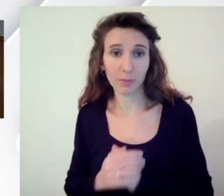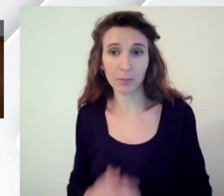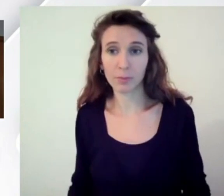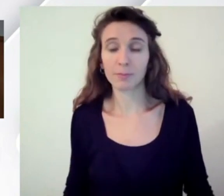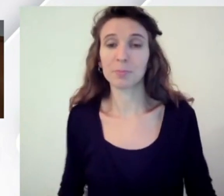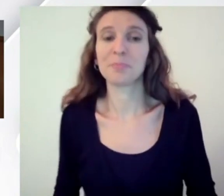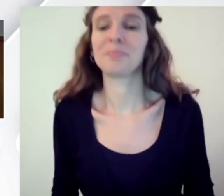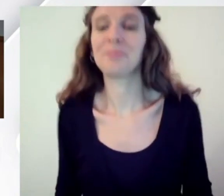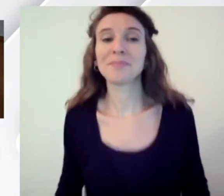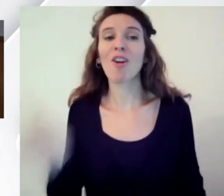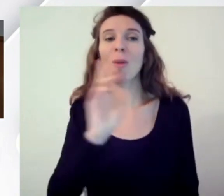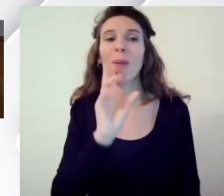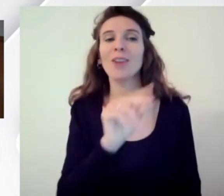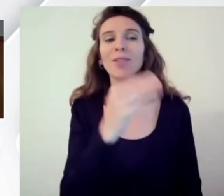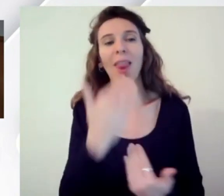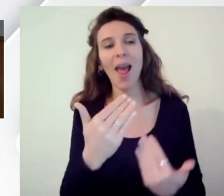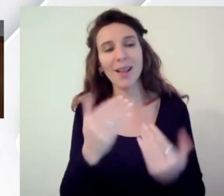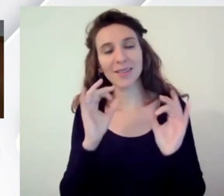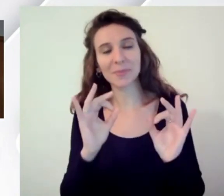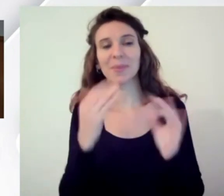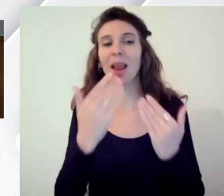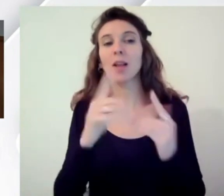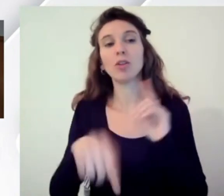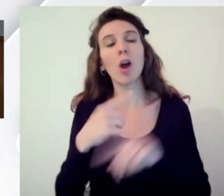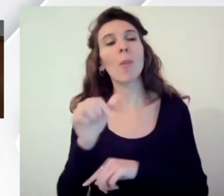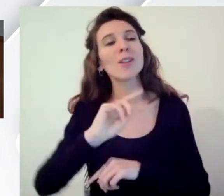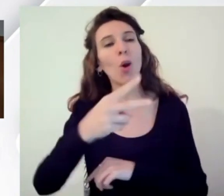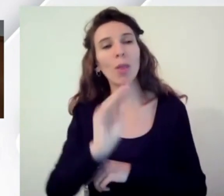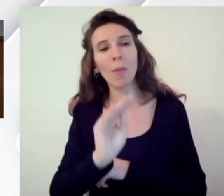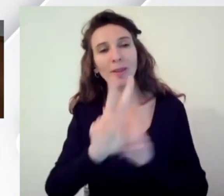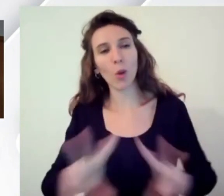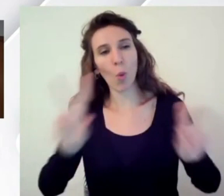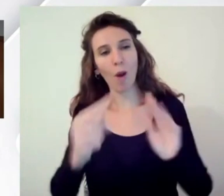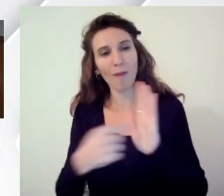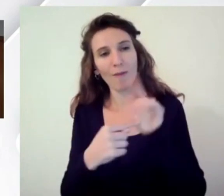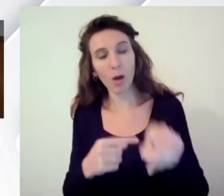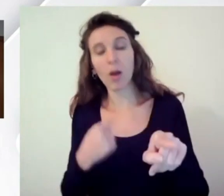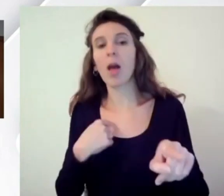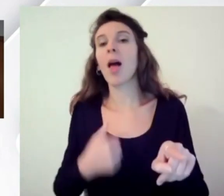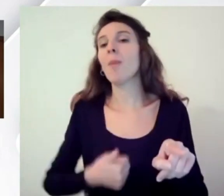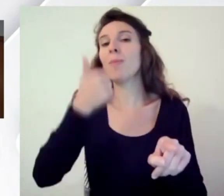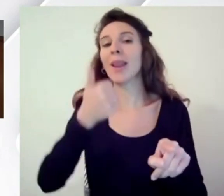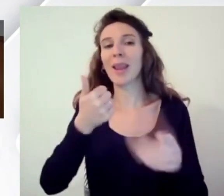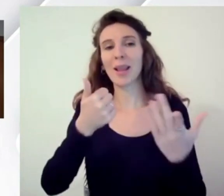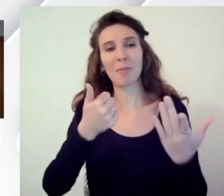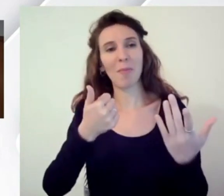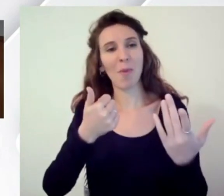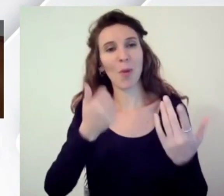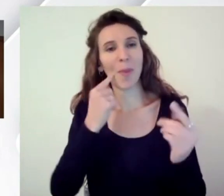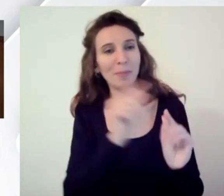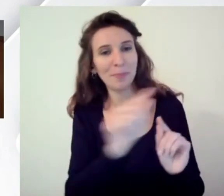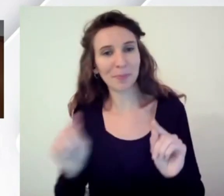perfetto grazie mille sabato poi tornerò da te con la seconda domanda ma concludiamo il primo giro con Daniele